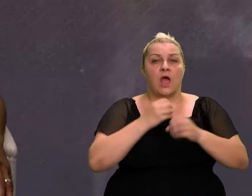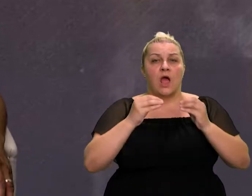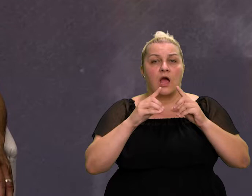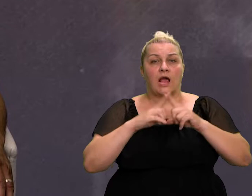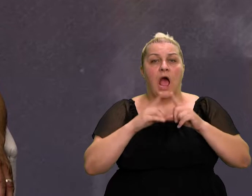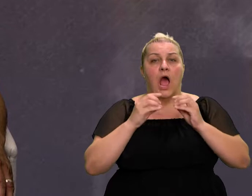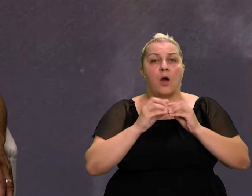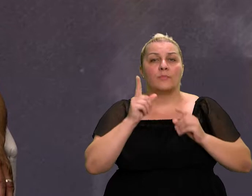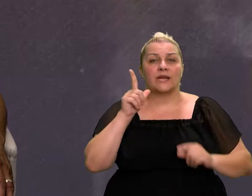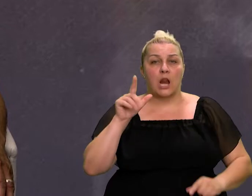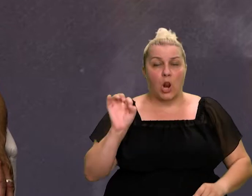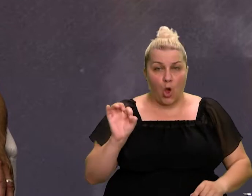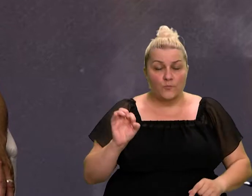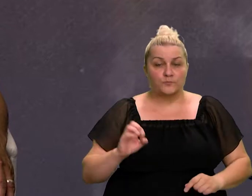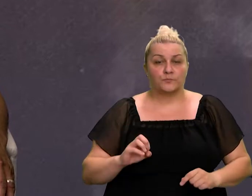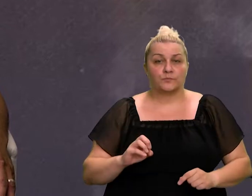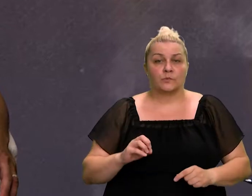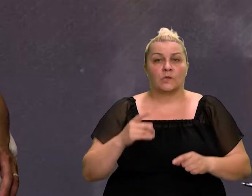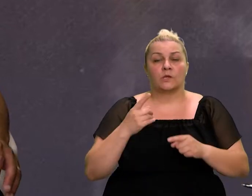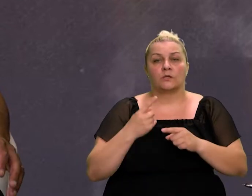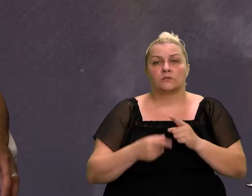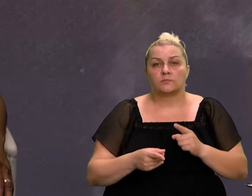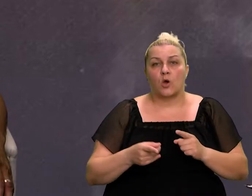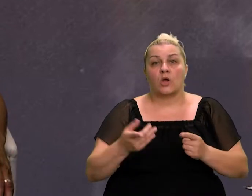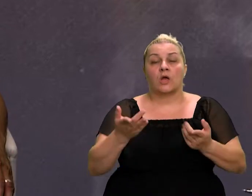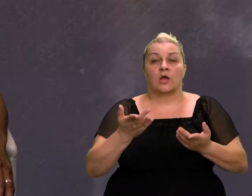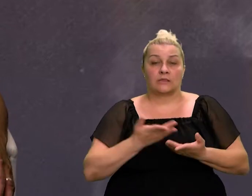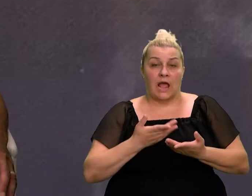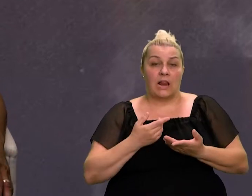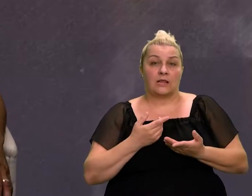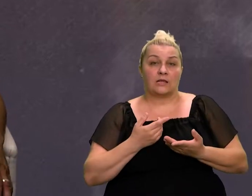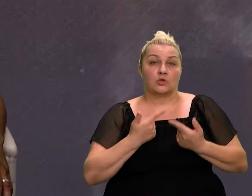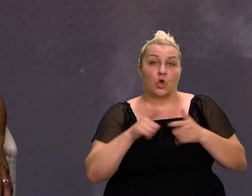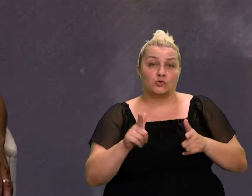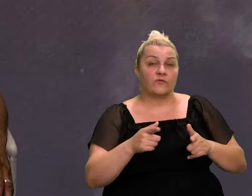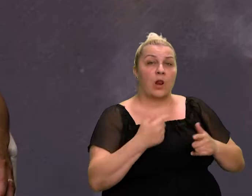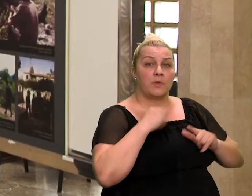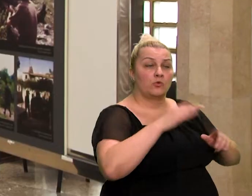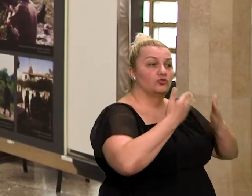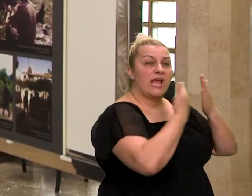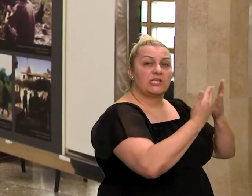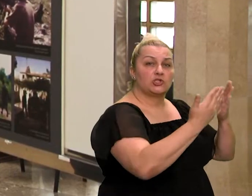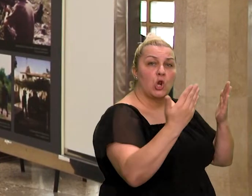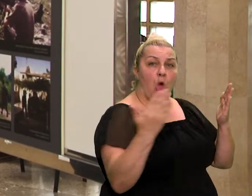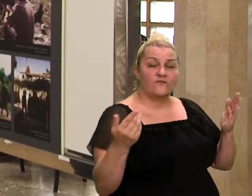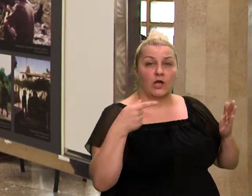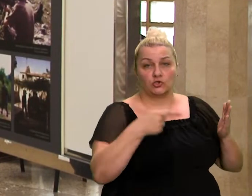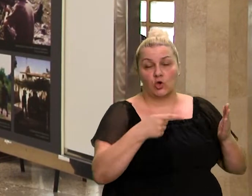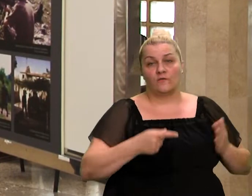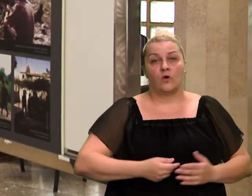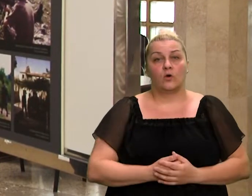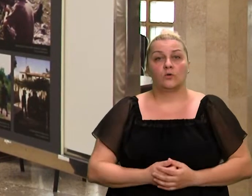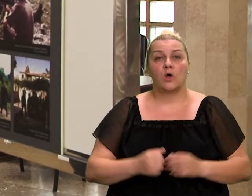i ostalim sudionicima, koji su nam dali, eto u jednom većem gradu, da se izloži ta poprati